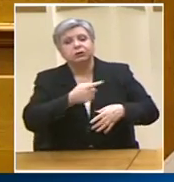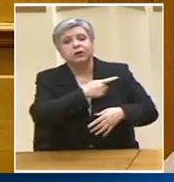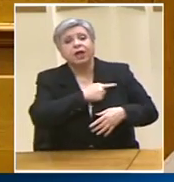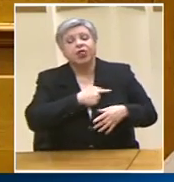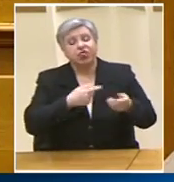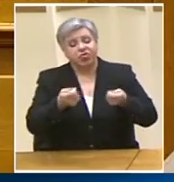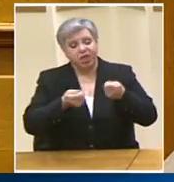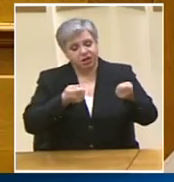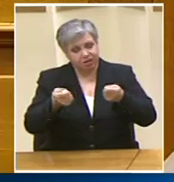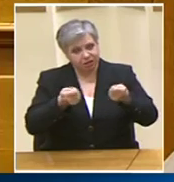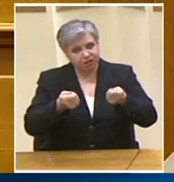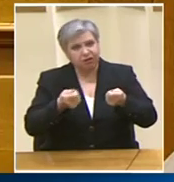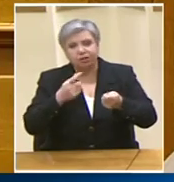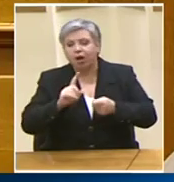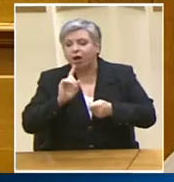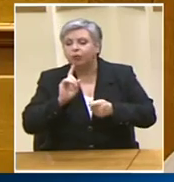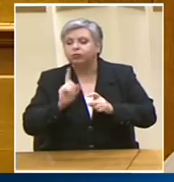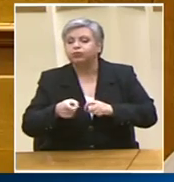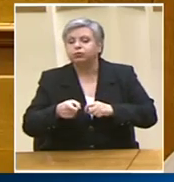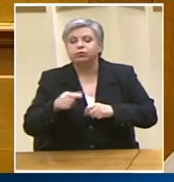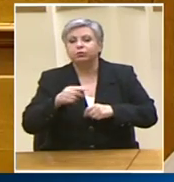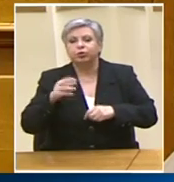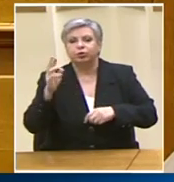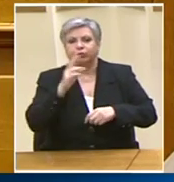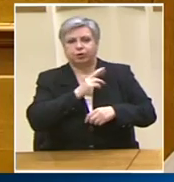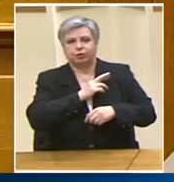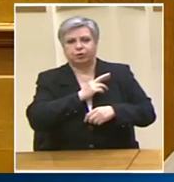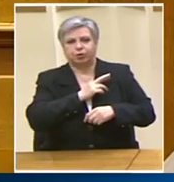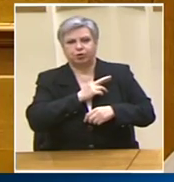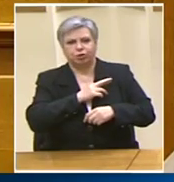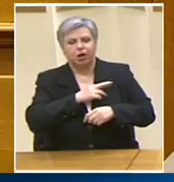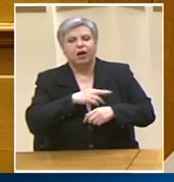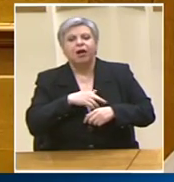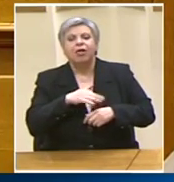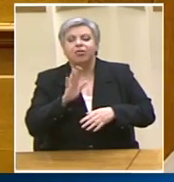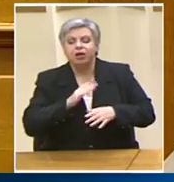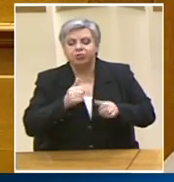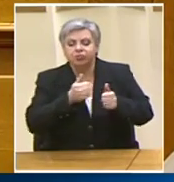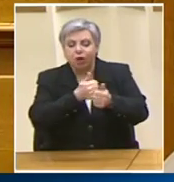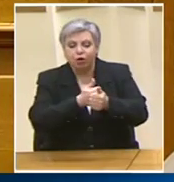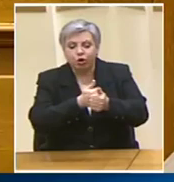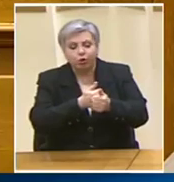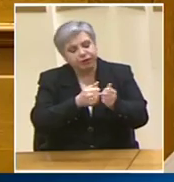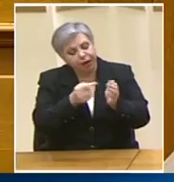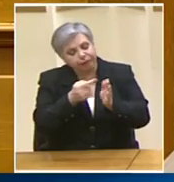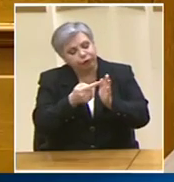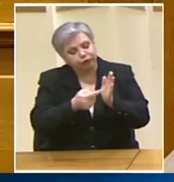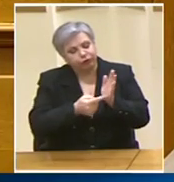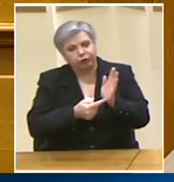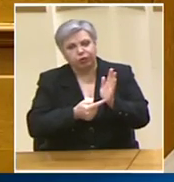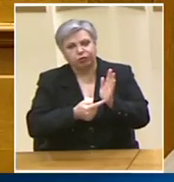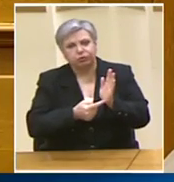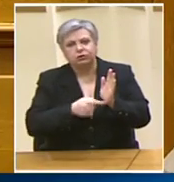χωρίς ανοιχτή και αντικειμενική διαδικασία θα διορίσει τους προϊσταμένους αρεσκείας του